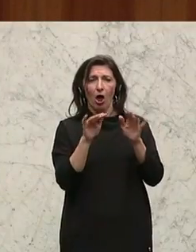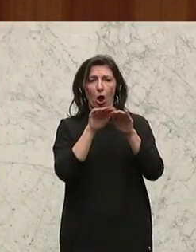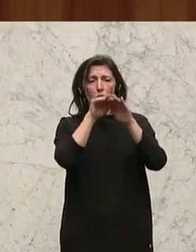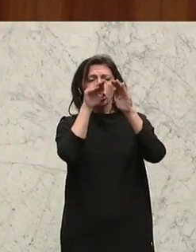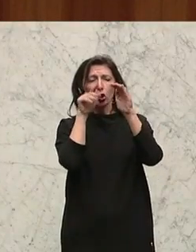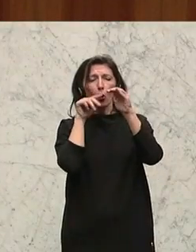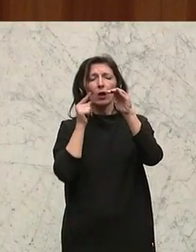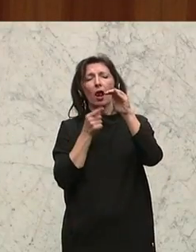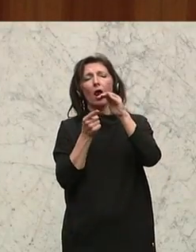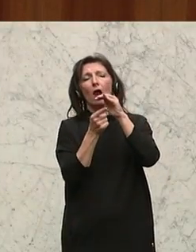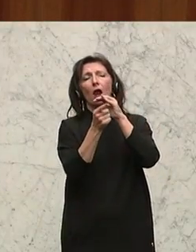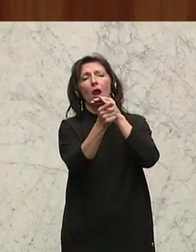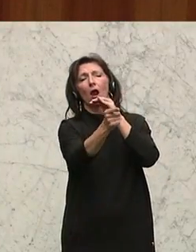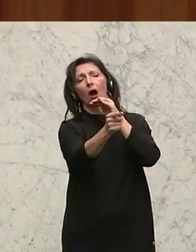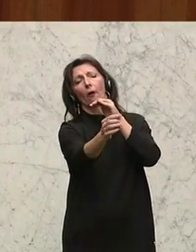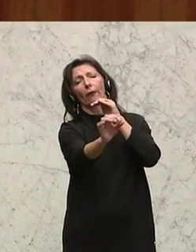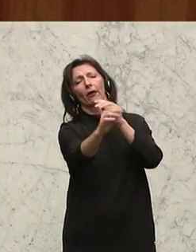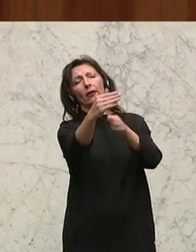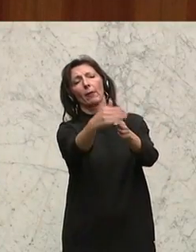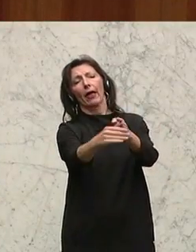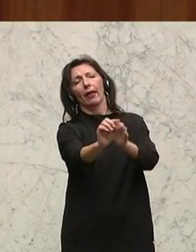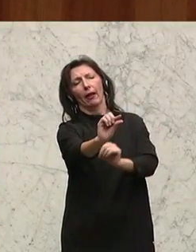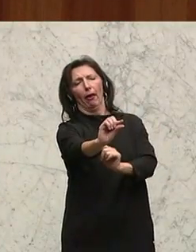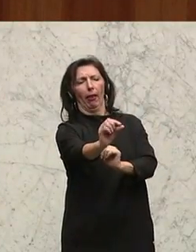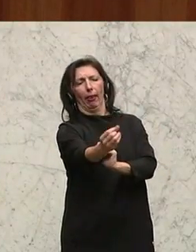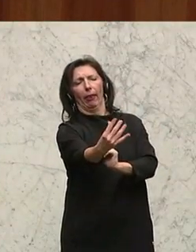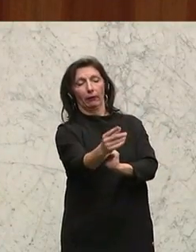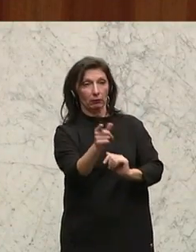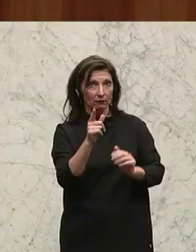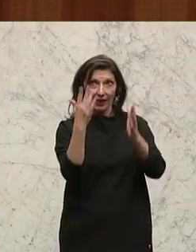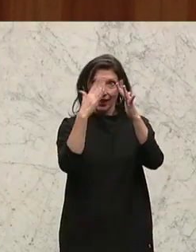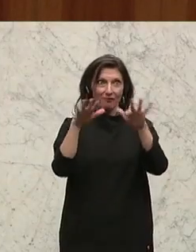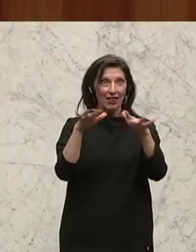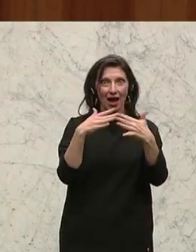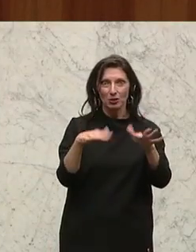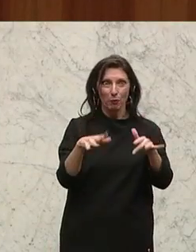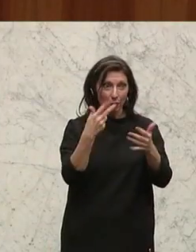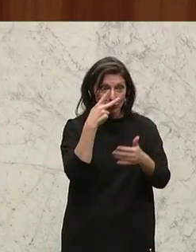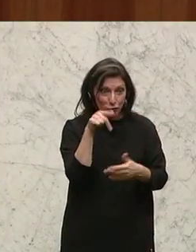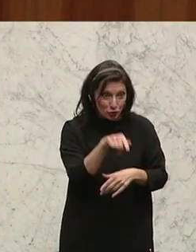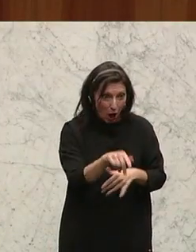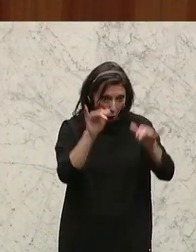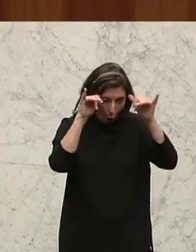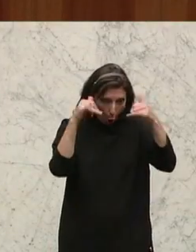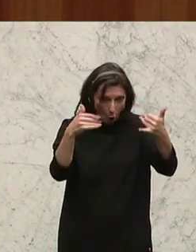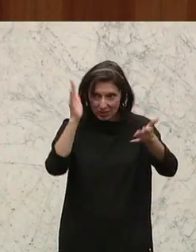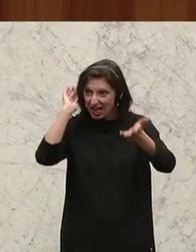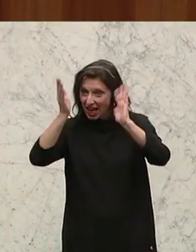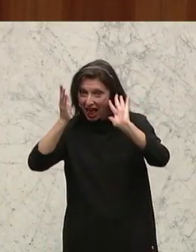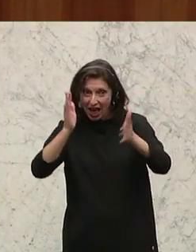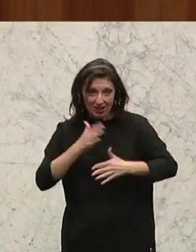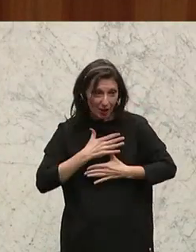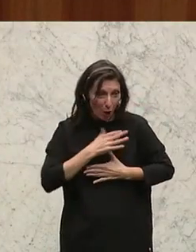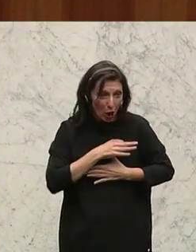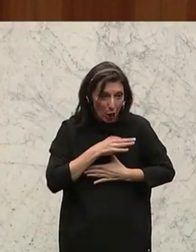Und wenn jemand die Weihnachtsgriffe so religiös ist und einen Weihnachtsbaum hat und er sieht Ochs und Esel, dann soll er nicht einfach sagen, die sind